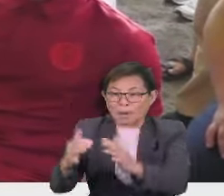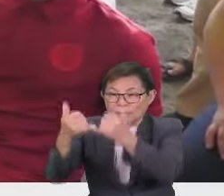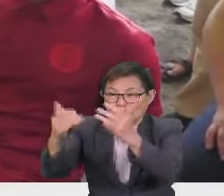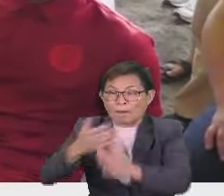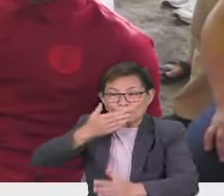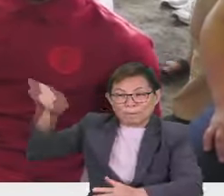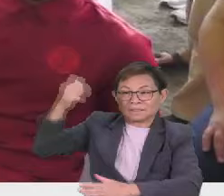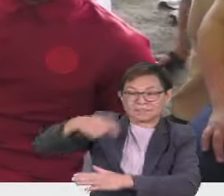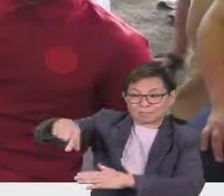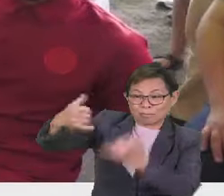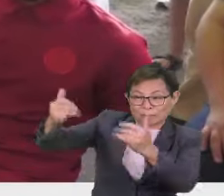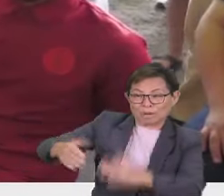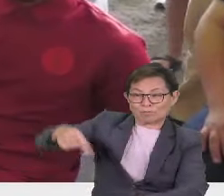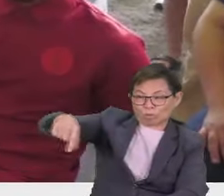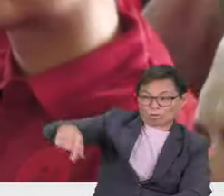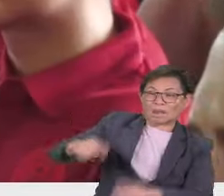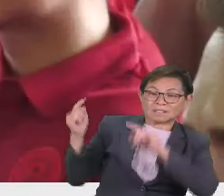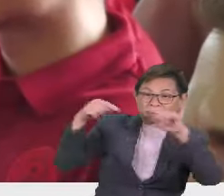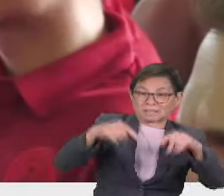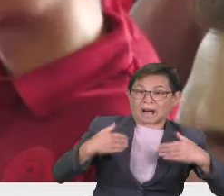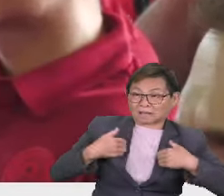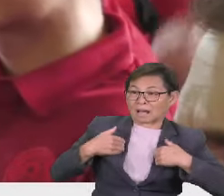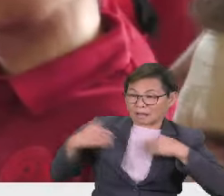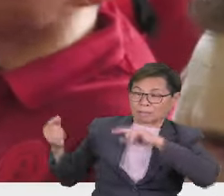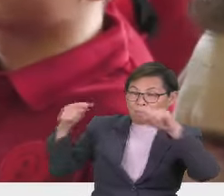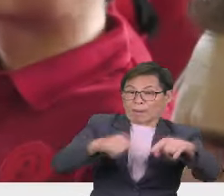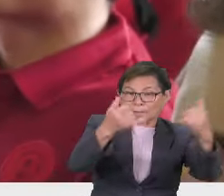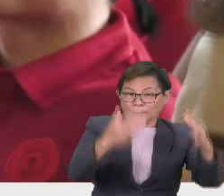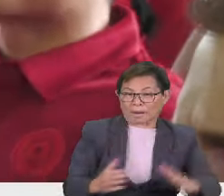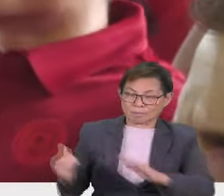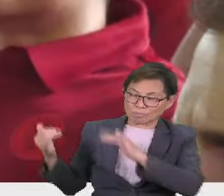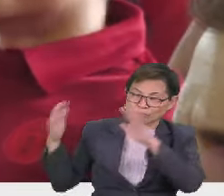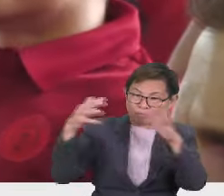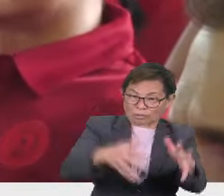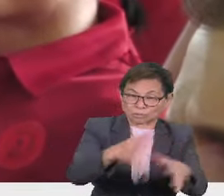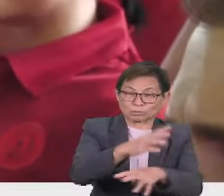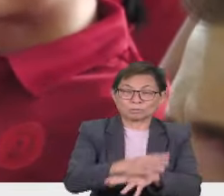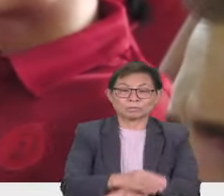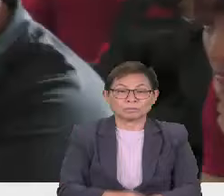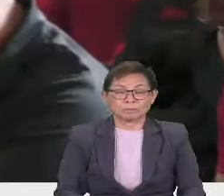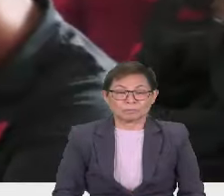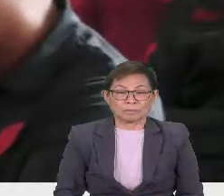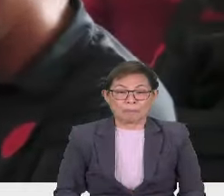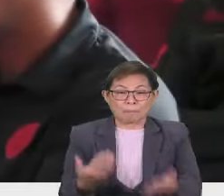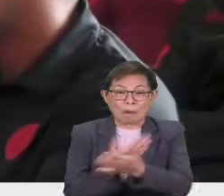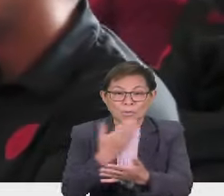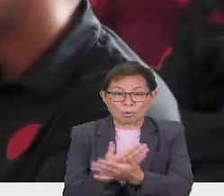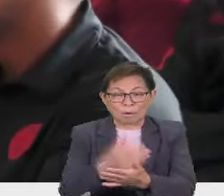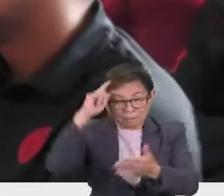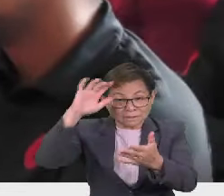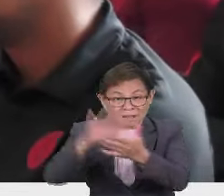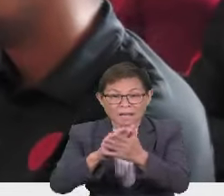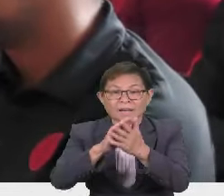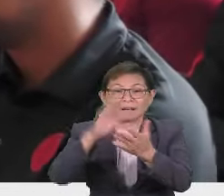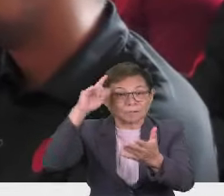lebih baik dan berkualiti, termasuk kehadiran beberapa pemain dan import baharu. Menurutnya, kepercayaan